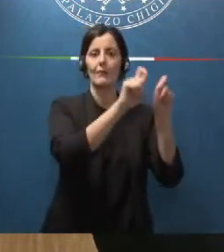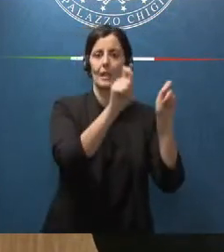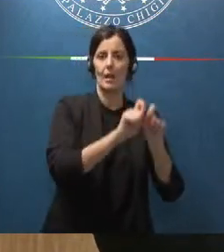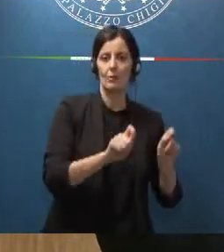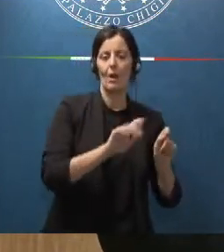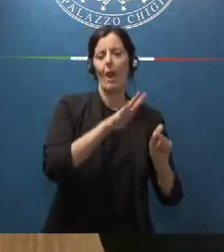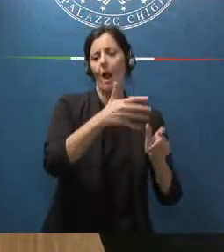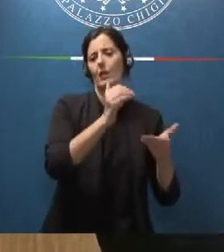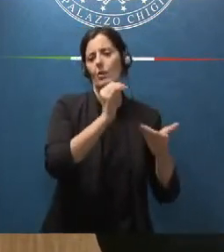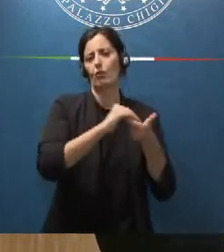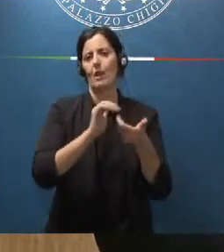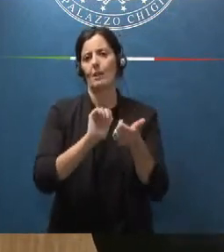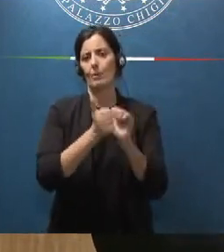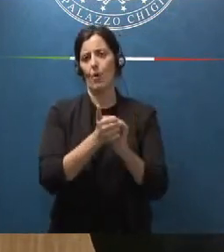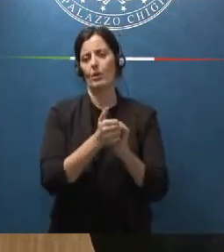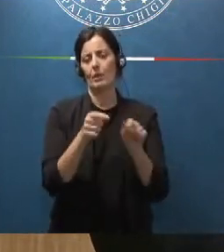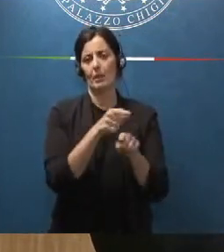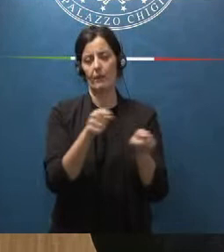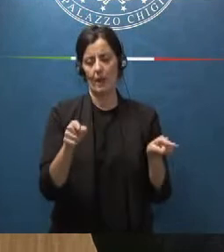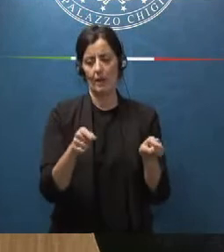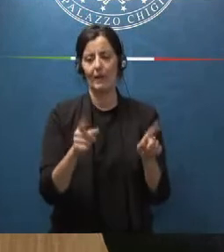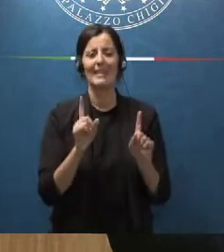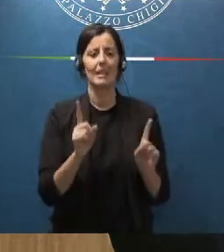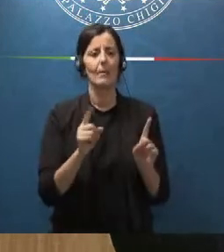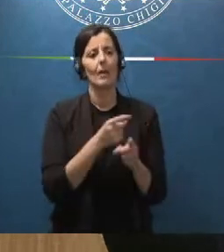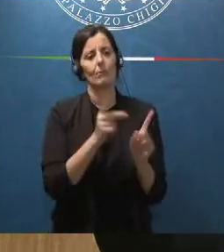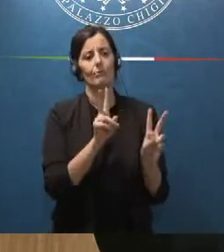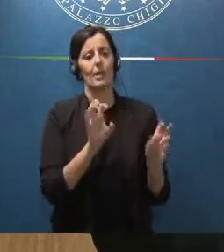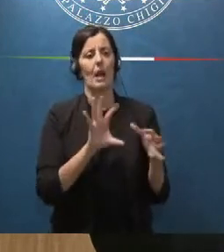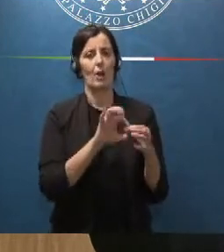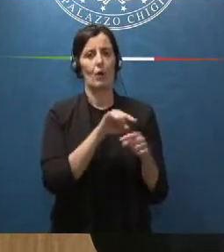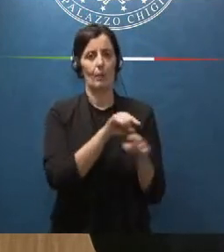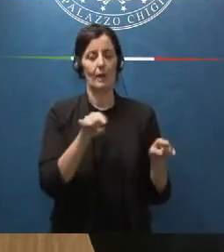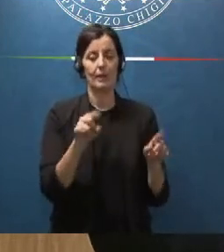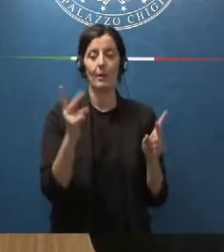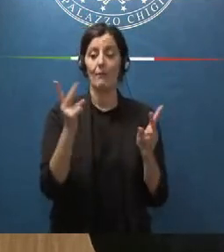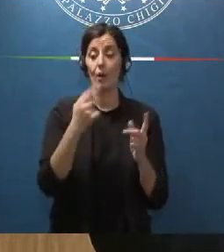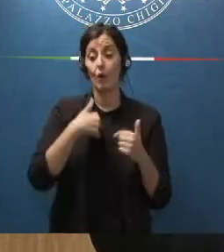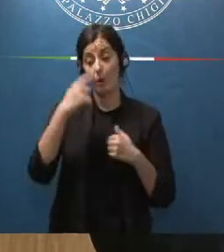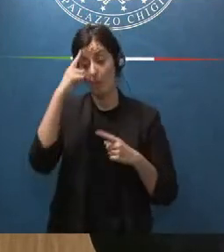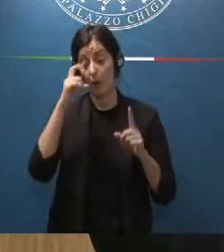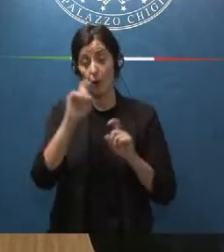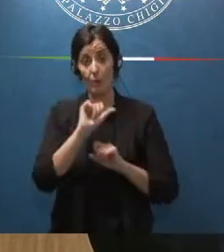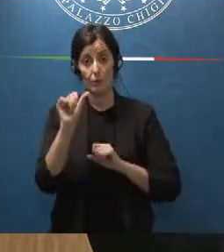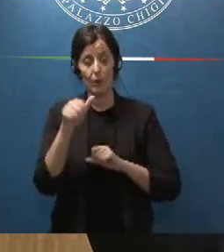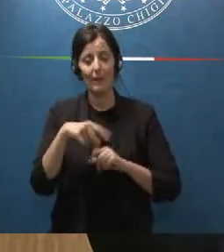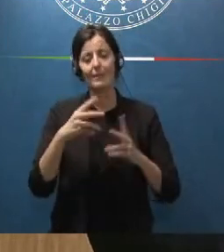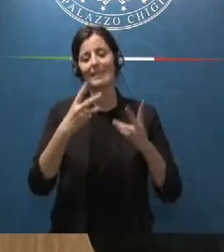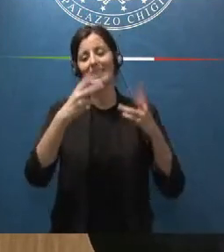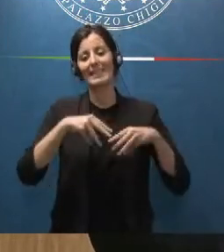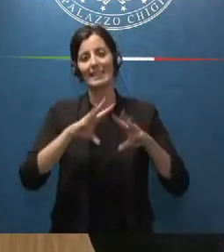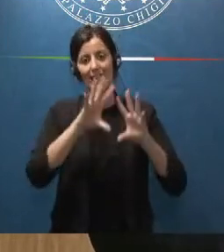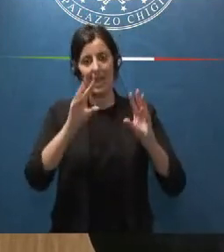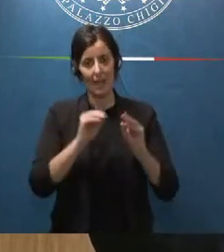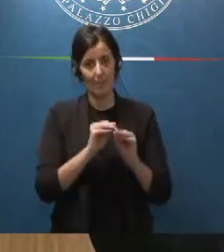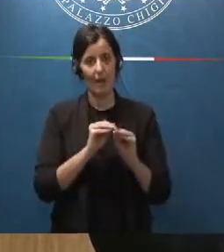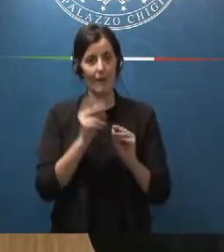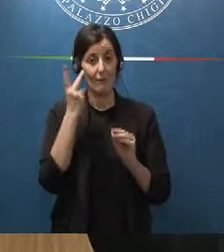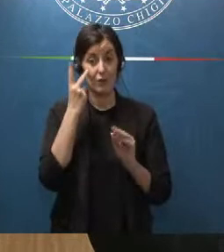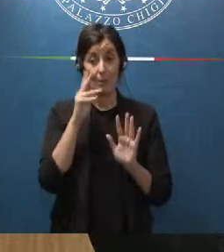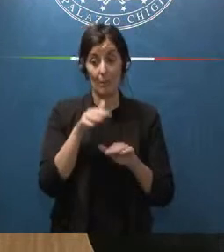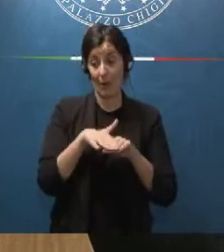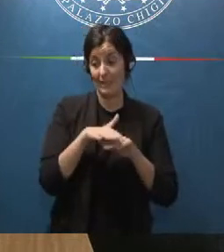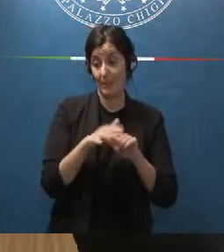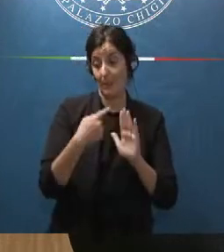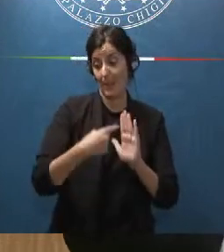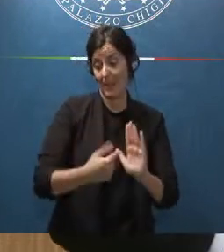sportive associate secondo dei temi in materia a noi preoccupa soltanto che il sistema tanto più alla luce dell'esperienza di questi ultimi